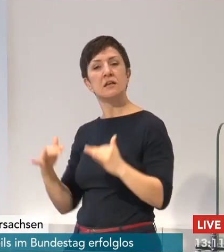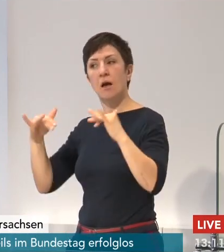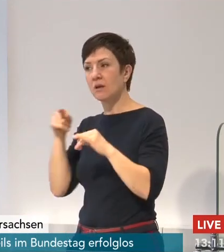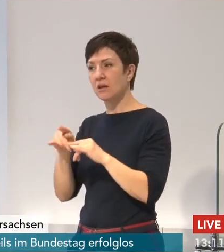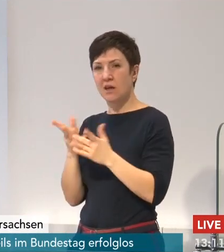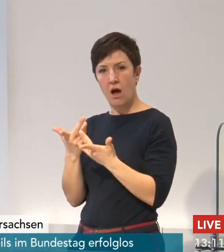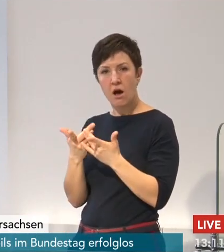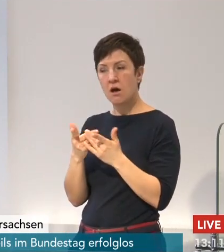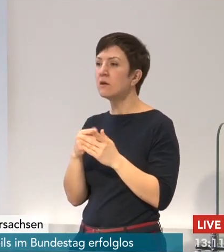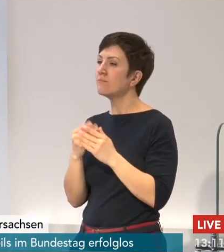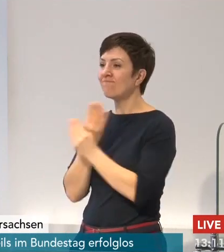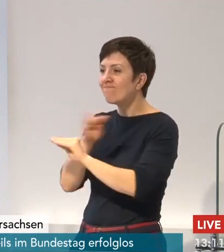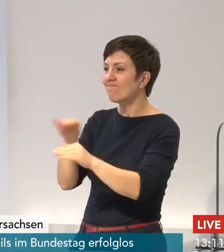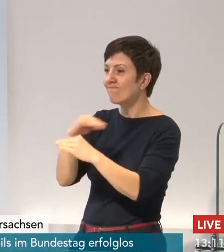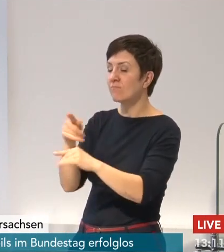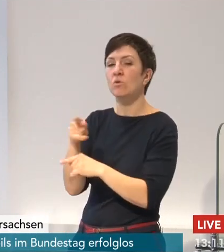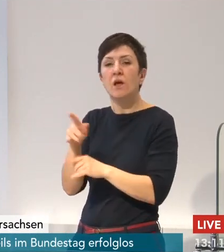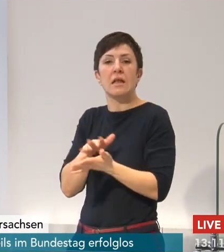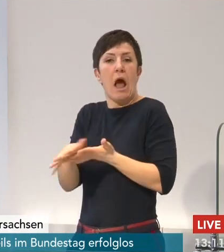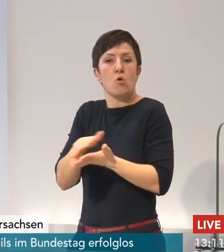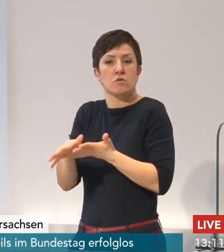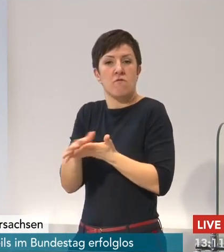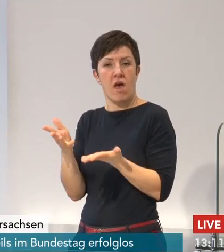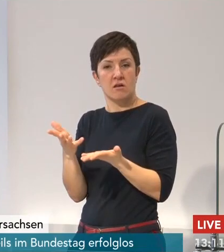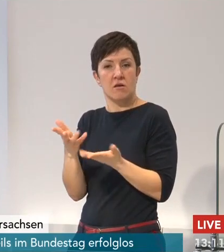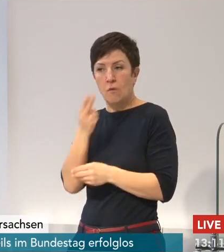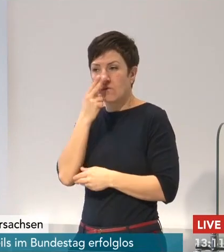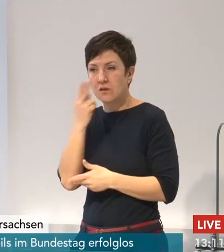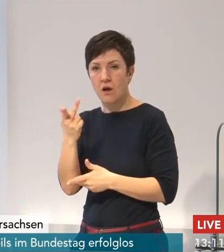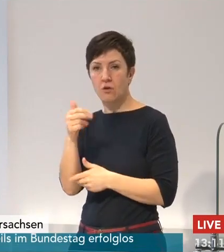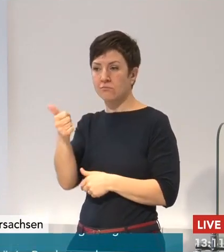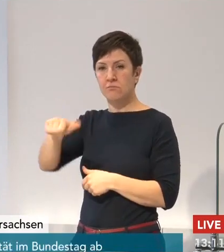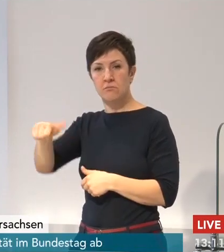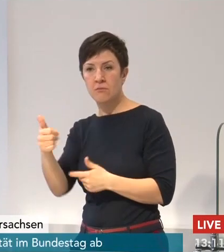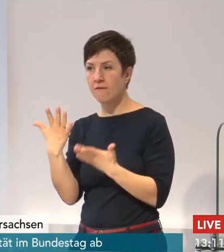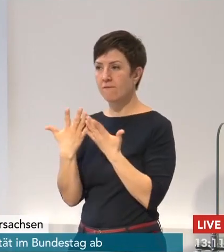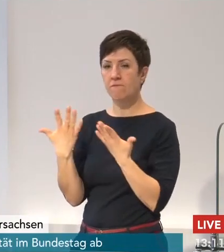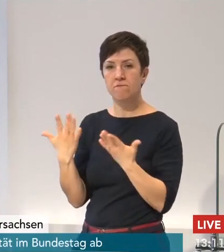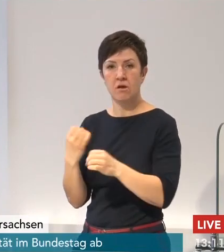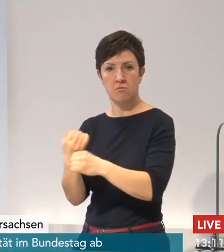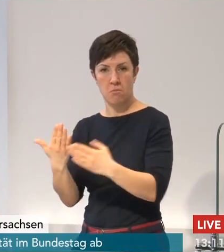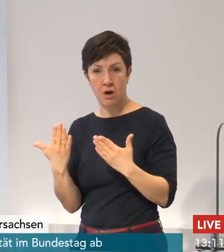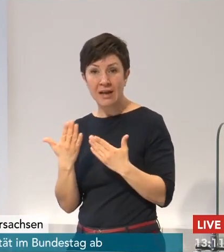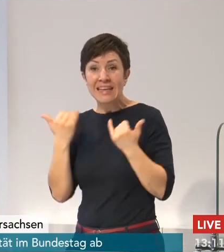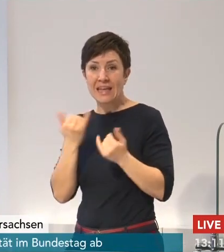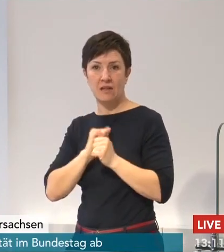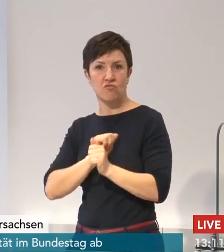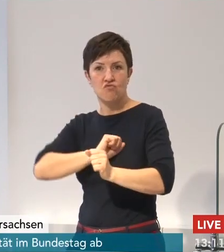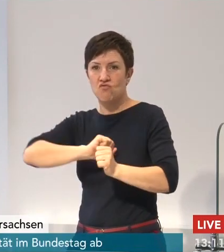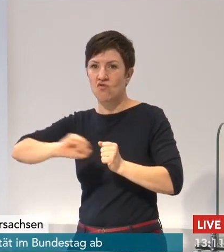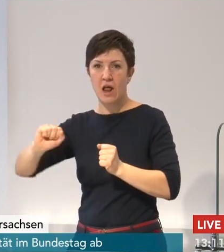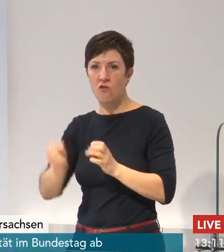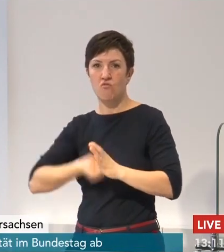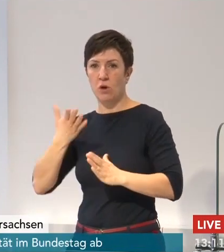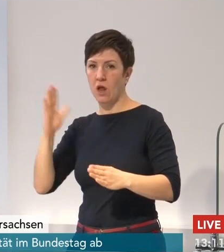Entscheidungen treffen. Was ich damit sagen will, ist es nicht zu erwarten, dass in dieser Hinsicht jetzt ganz kurzfristige Entscheidungen stattfinden werden, sondern wir